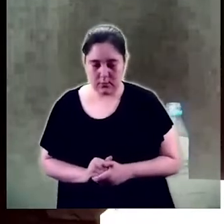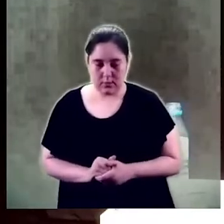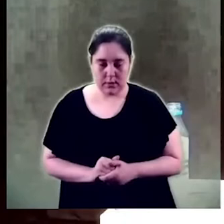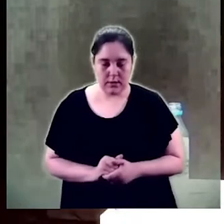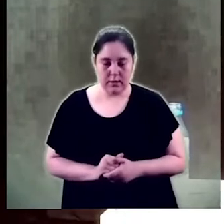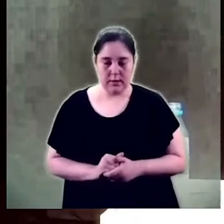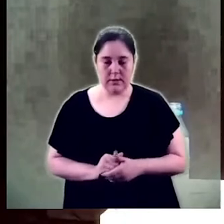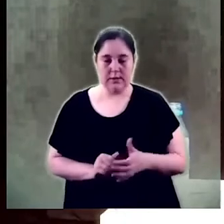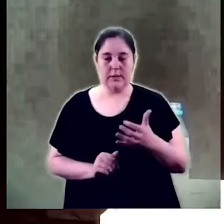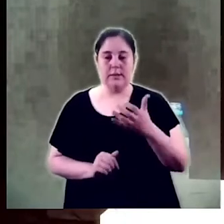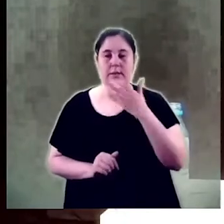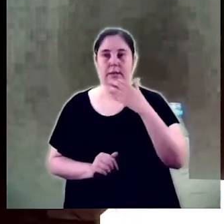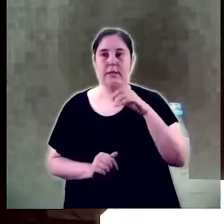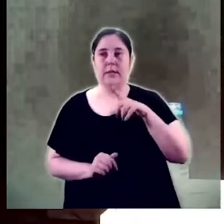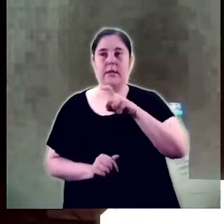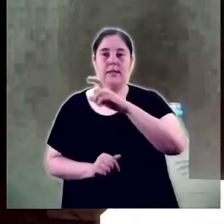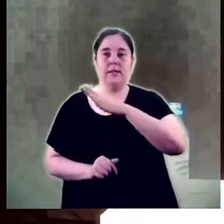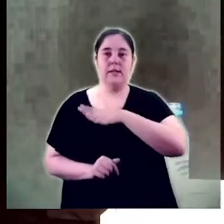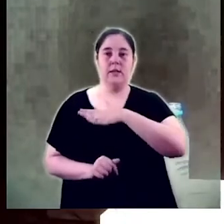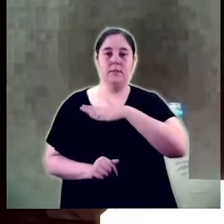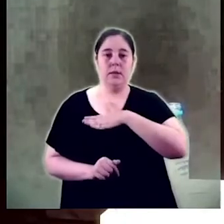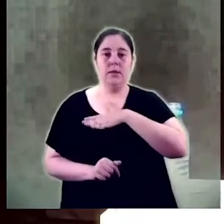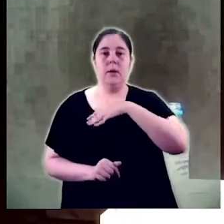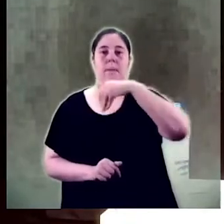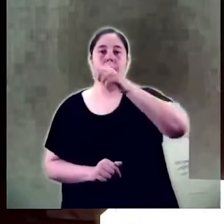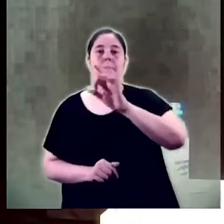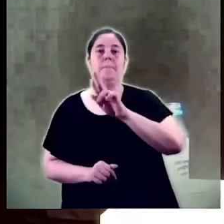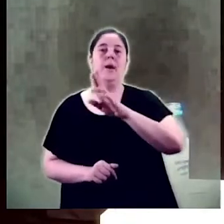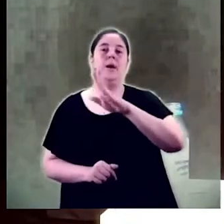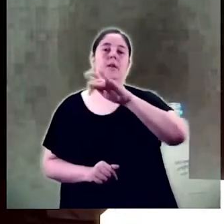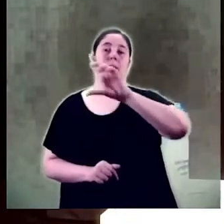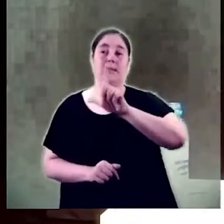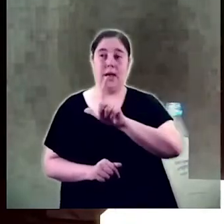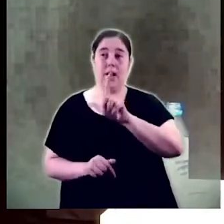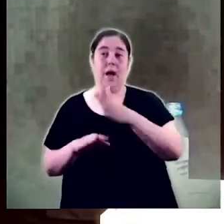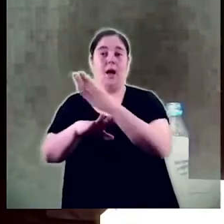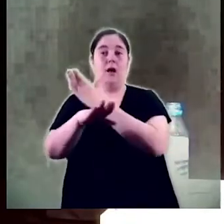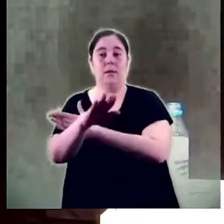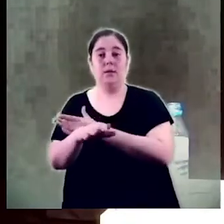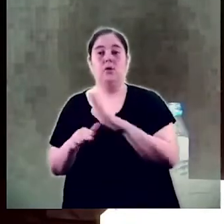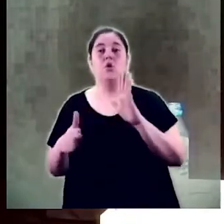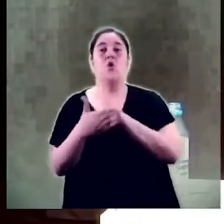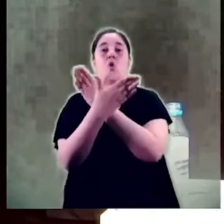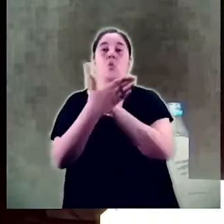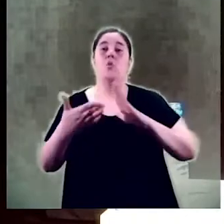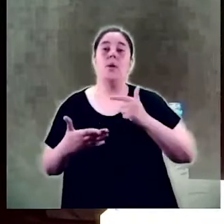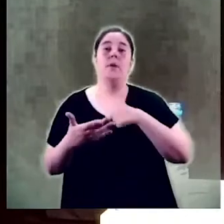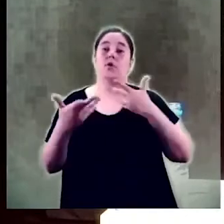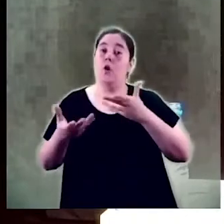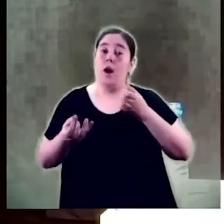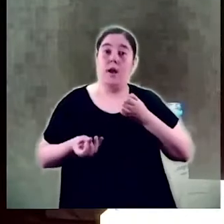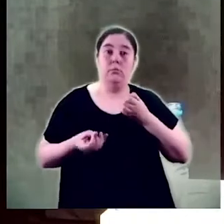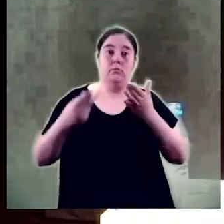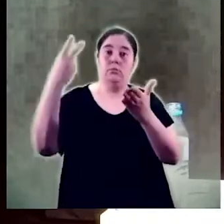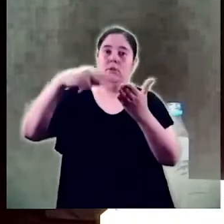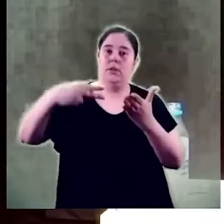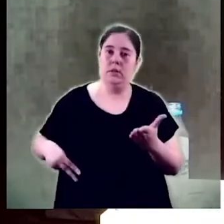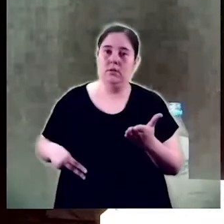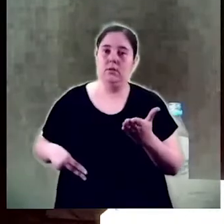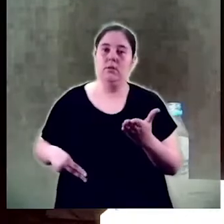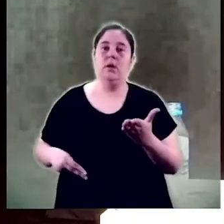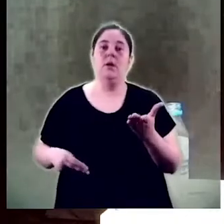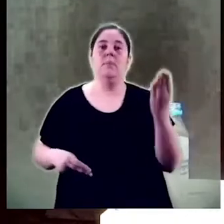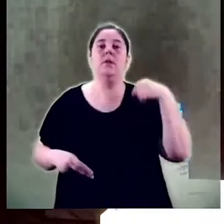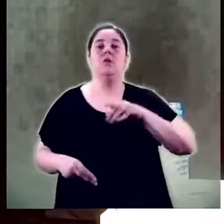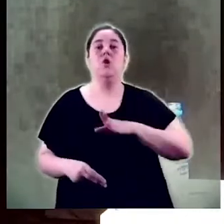travessada pel càncer de pit que ens l'acabaria aprenent Maria Mercè Marçal va escriure el poema que ara us vull llegir